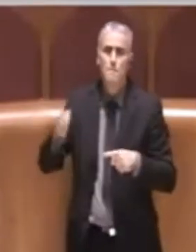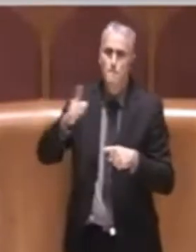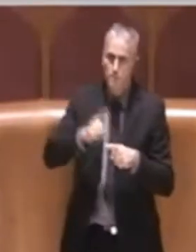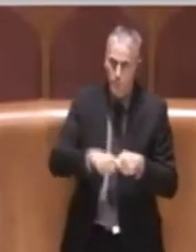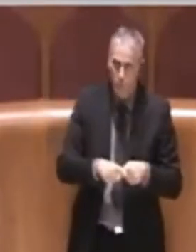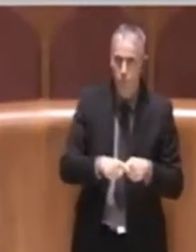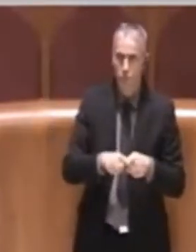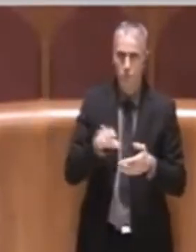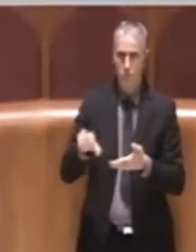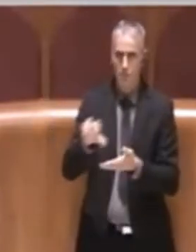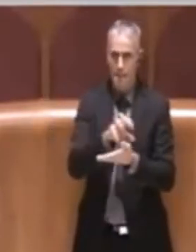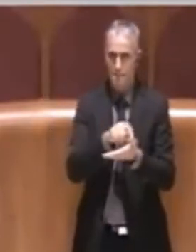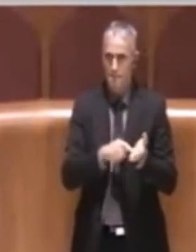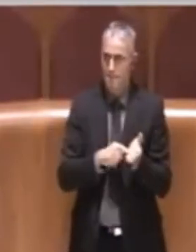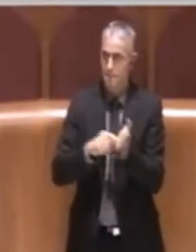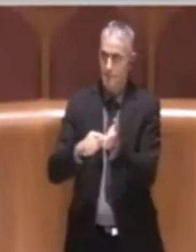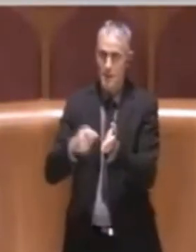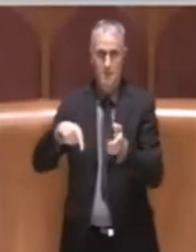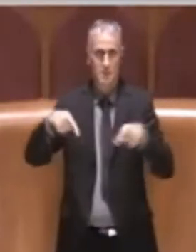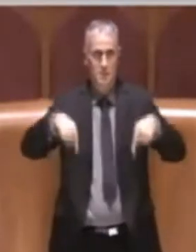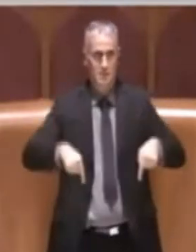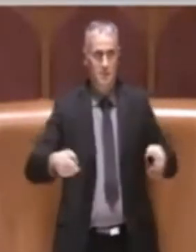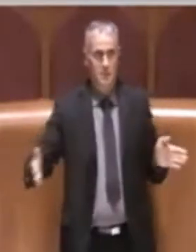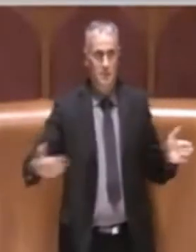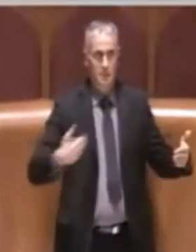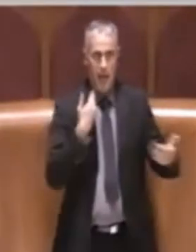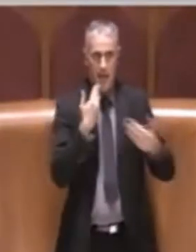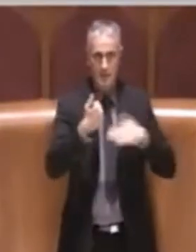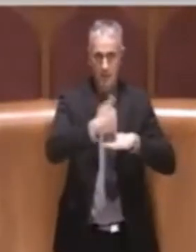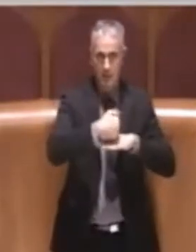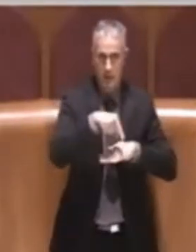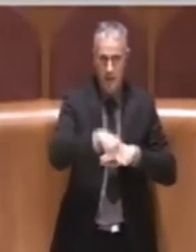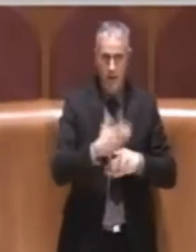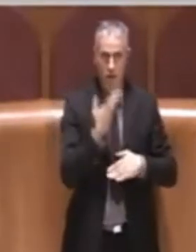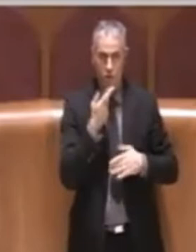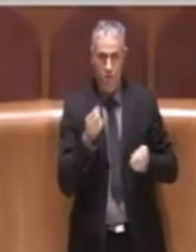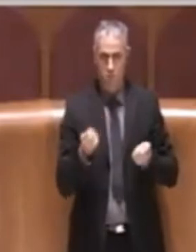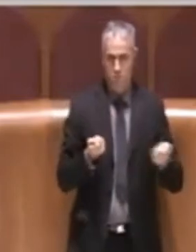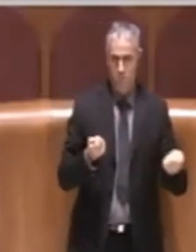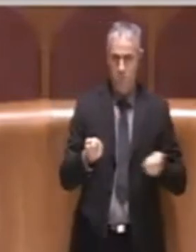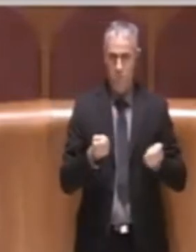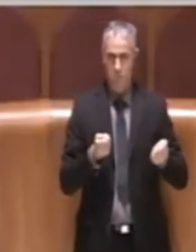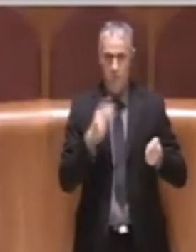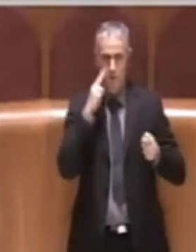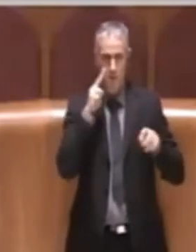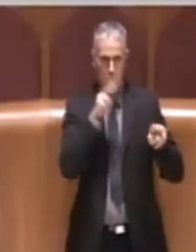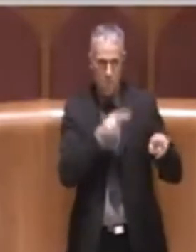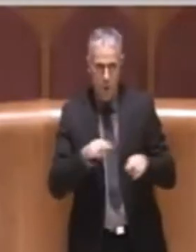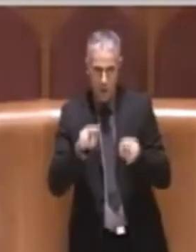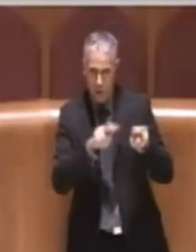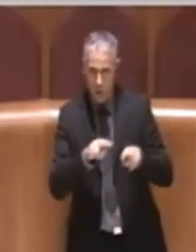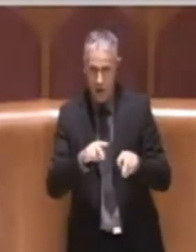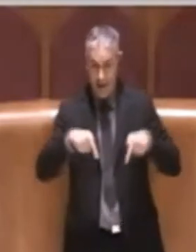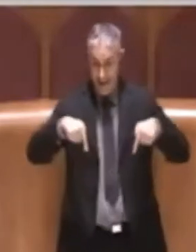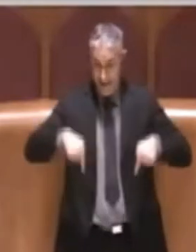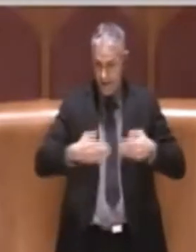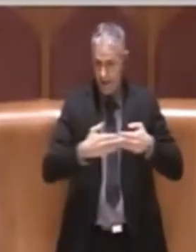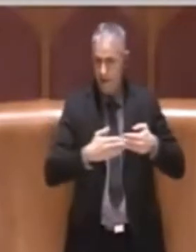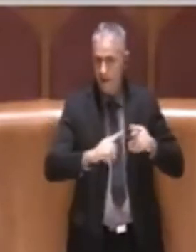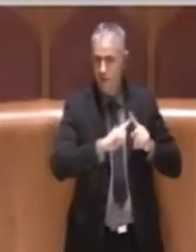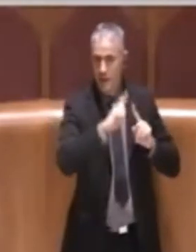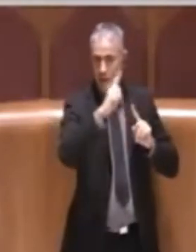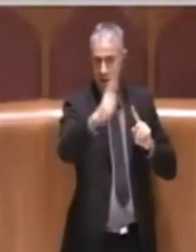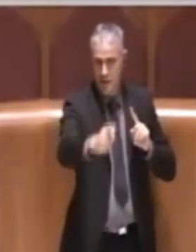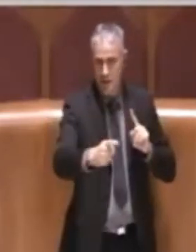roadmap a questa Assemblea Capitolina di governare e monitorare da qui fino a fine consigliatura questa riforma